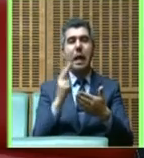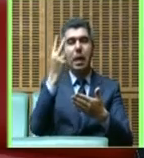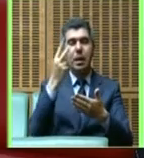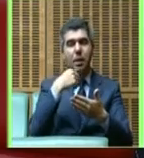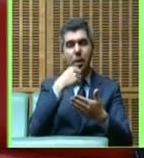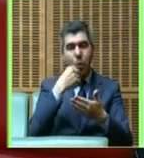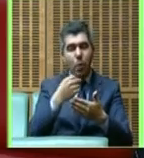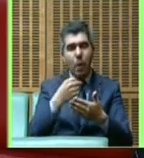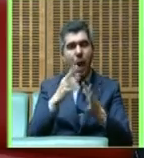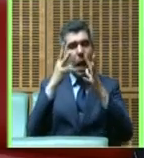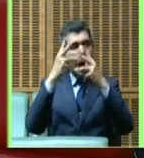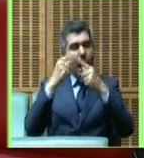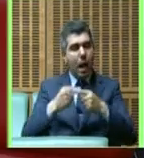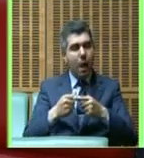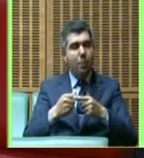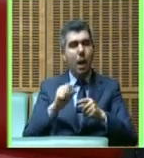وفرا